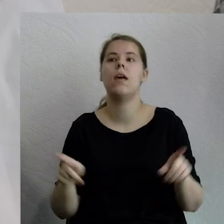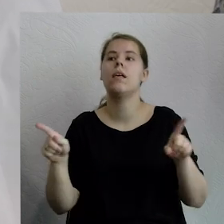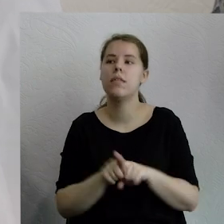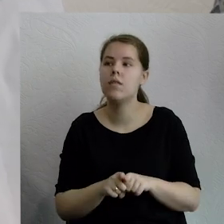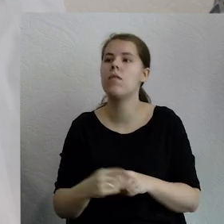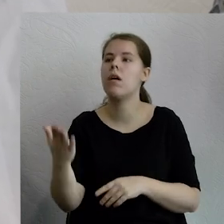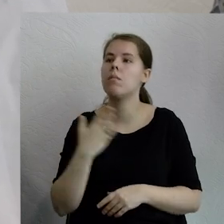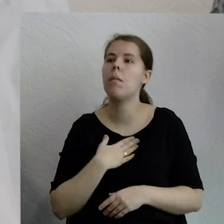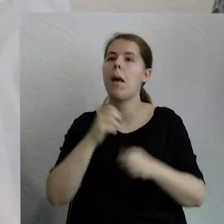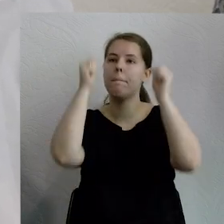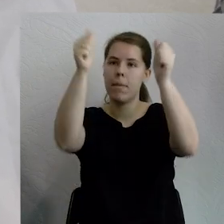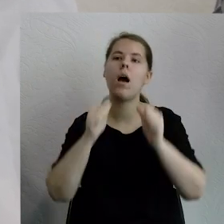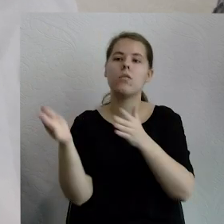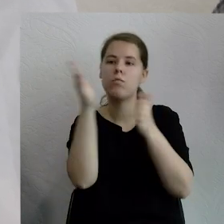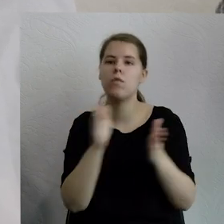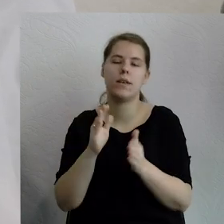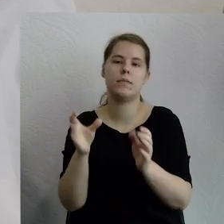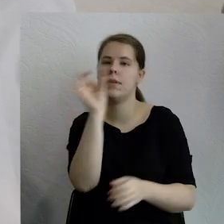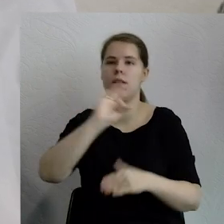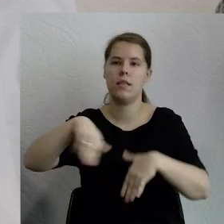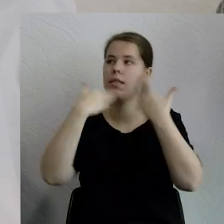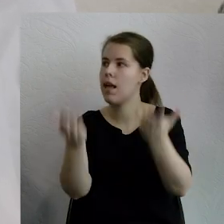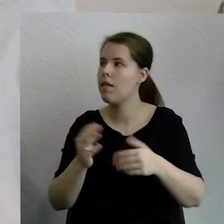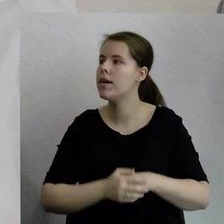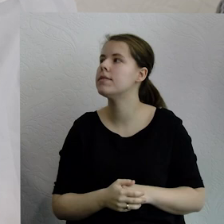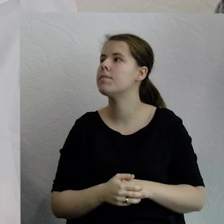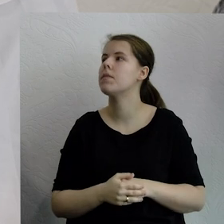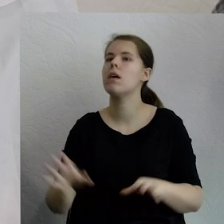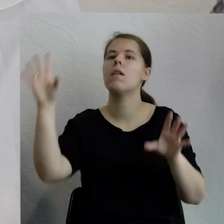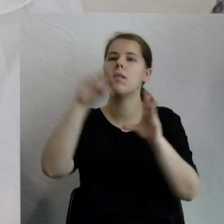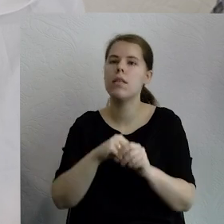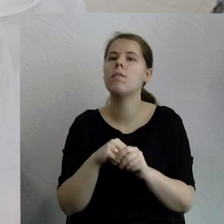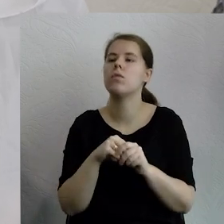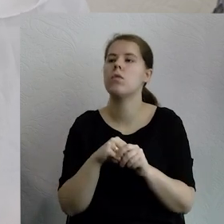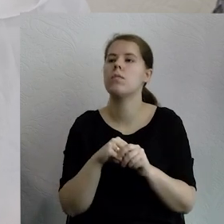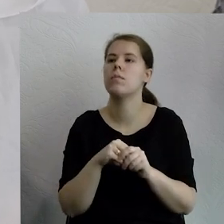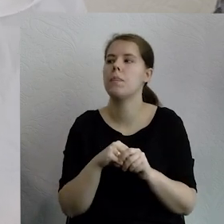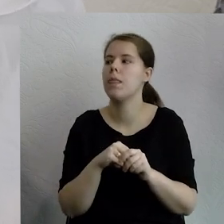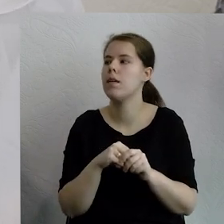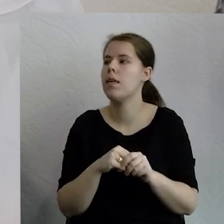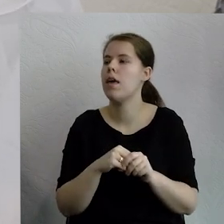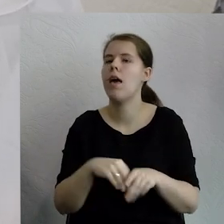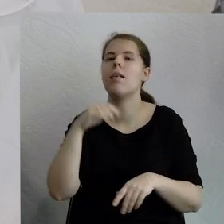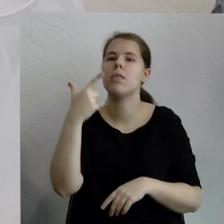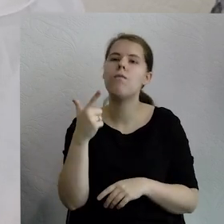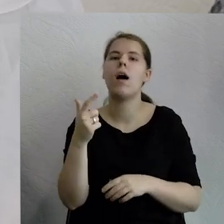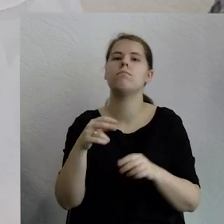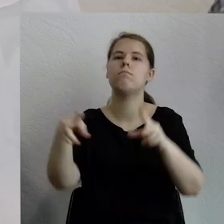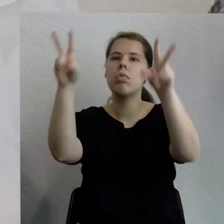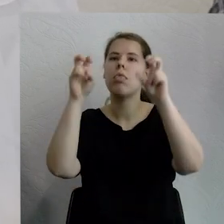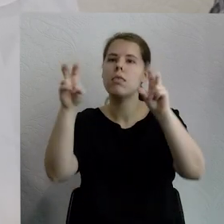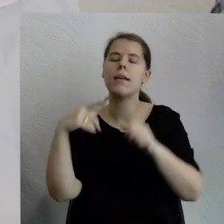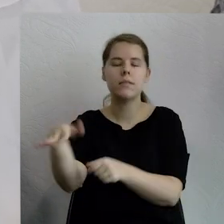przygotowaliśmy. tam są szczególnie dwa takie, są inspirujące, więc zapraszam do zapoznania się.